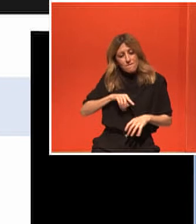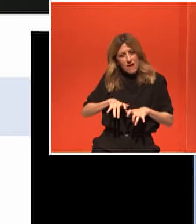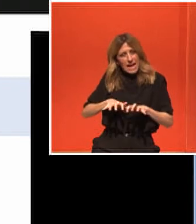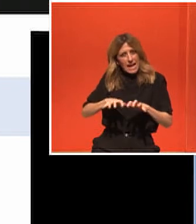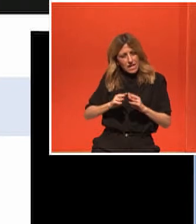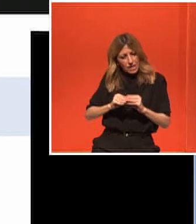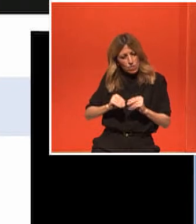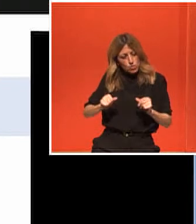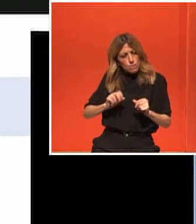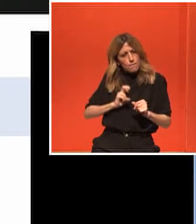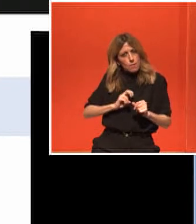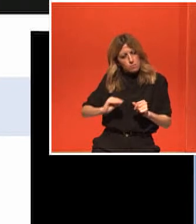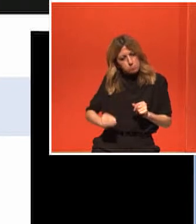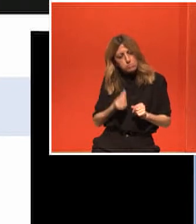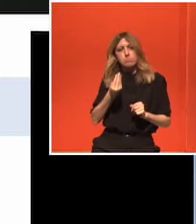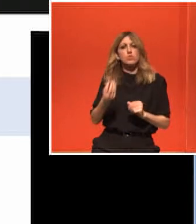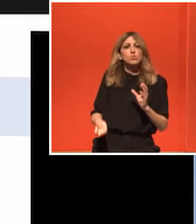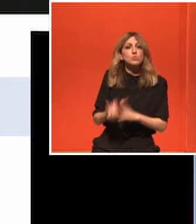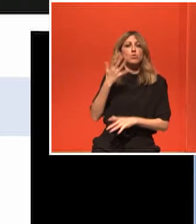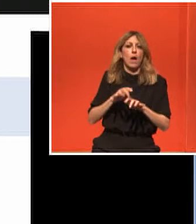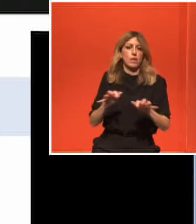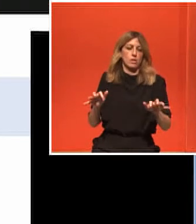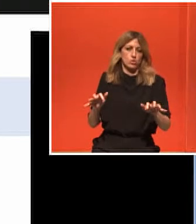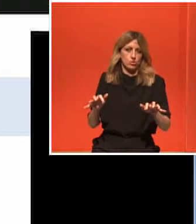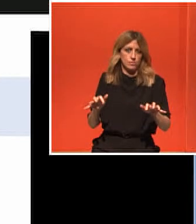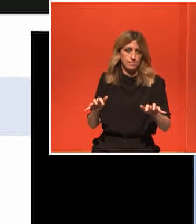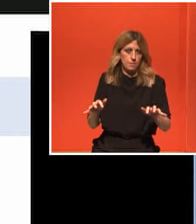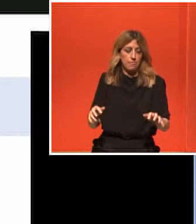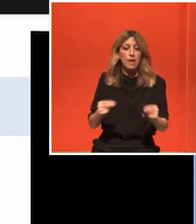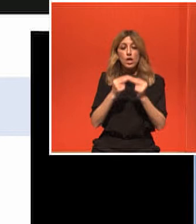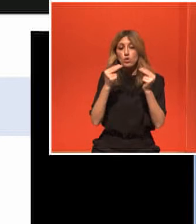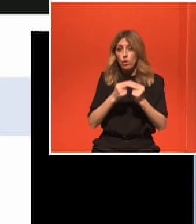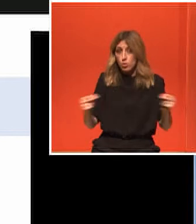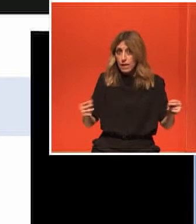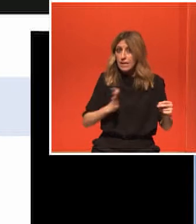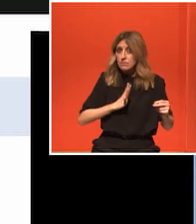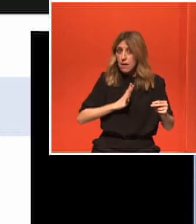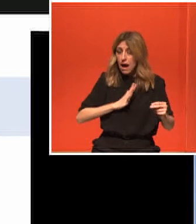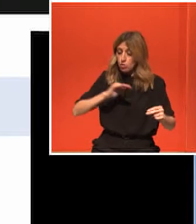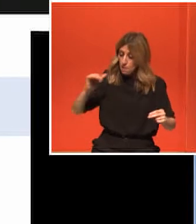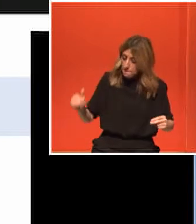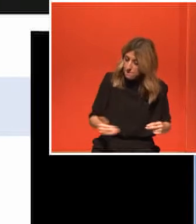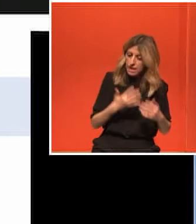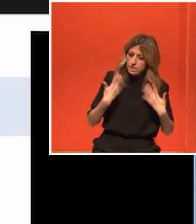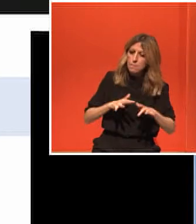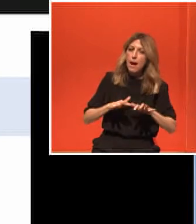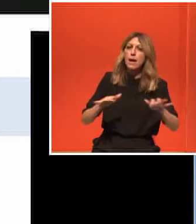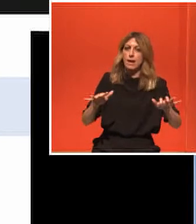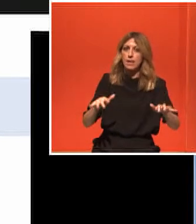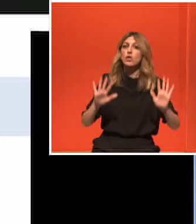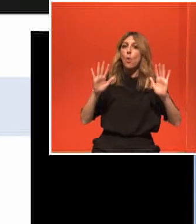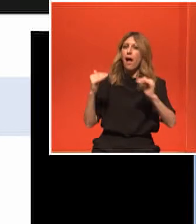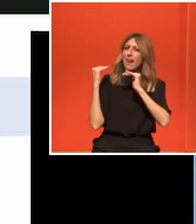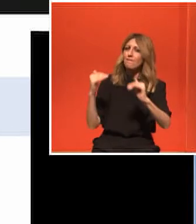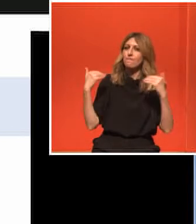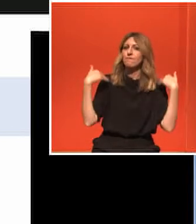θεωρήσαμε ότι έχει θεραπευθεί. Αυτοί λοιπόν που συνεχίζουν να κάνουν θεραπευτική άσκηση είναι δραματικά χαμηλότερα τα